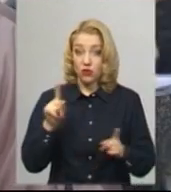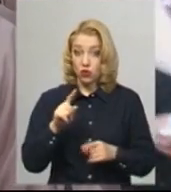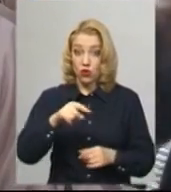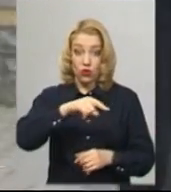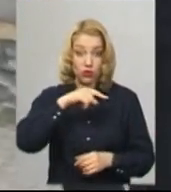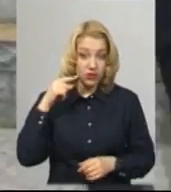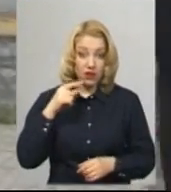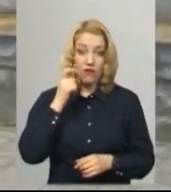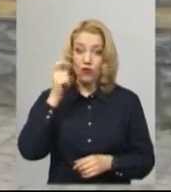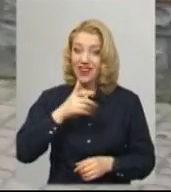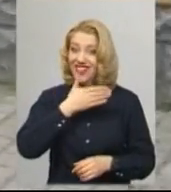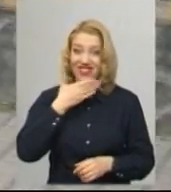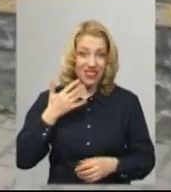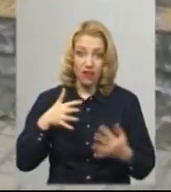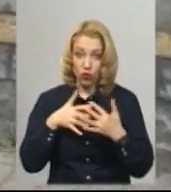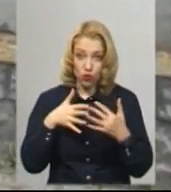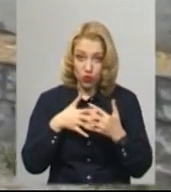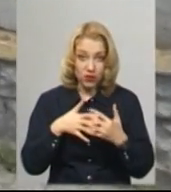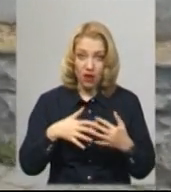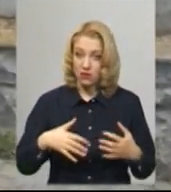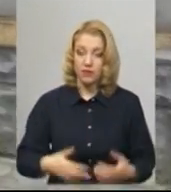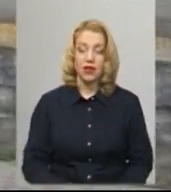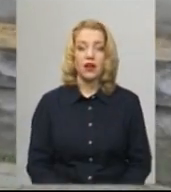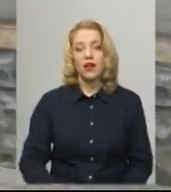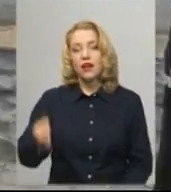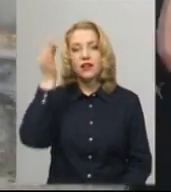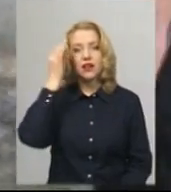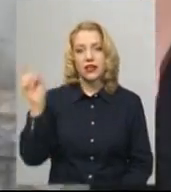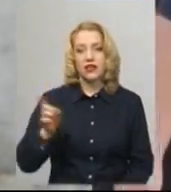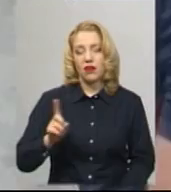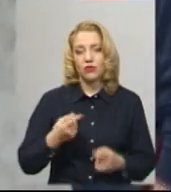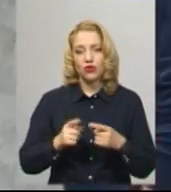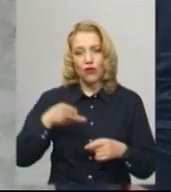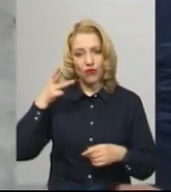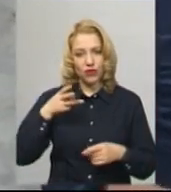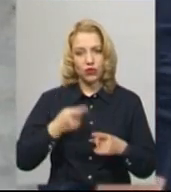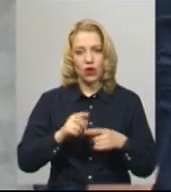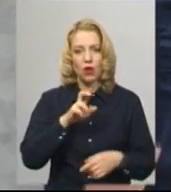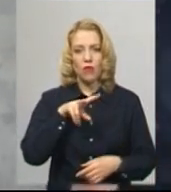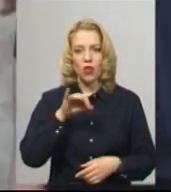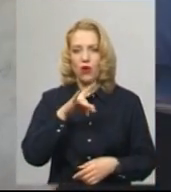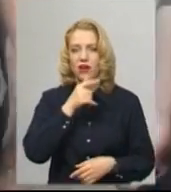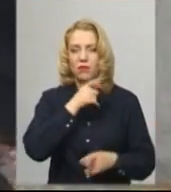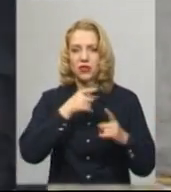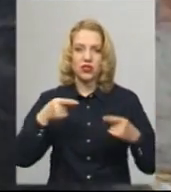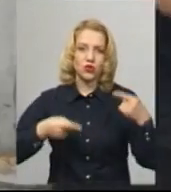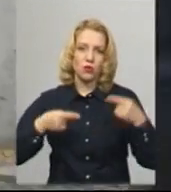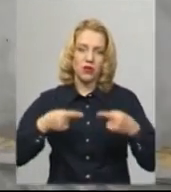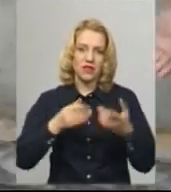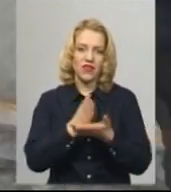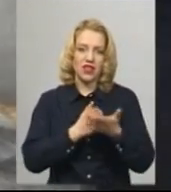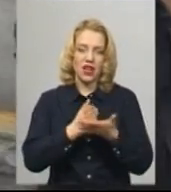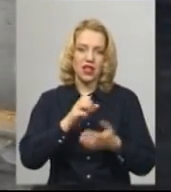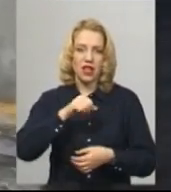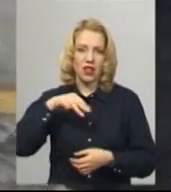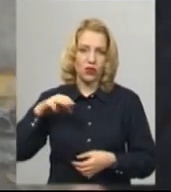воює. Нагадаю, влітку цього року в соціальних мережах оприлюднили відео, блогер Артур Сороченко під час суперечки з ветераном операції об